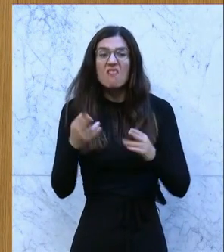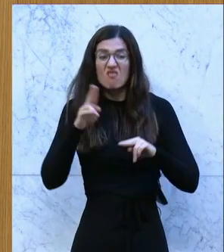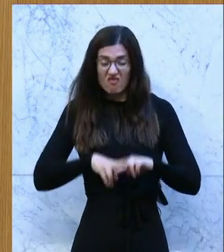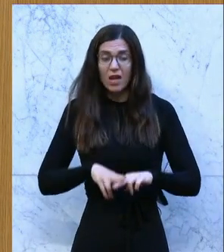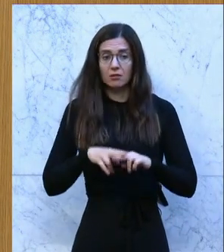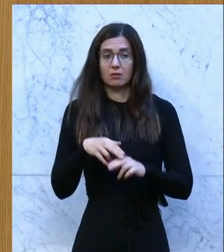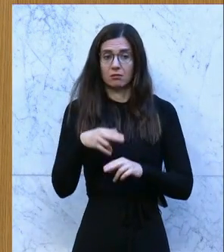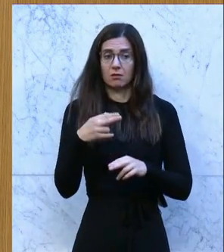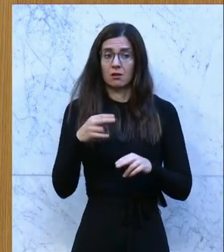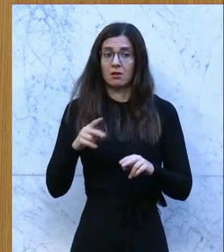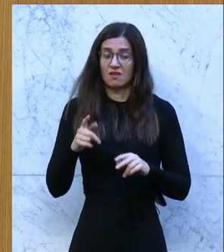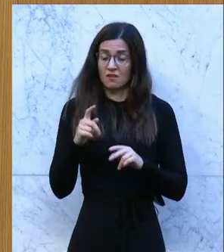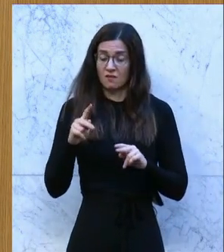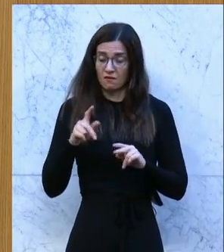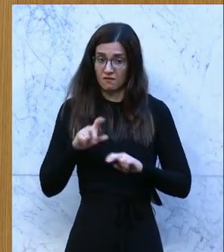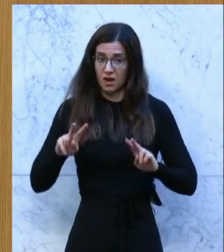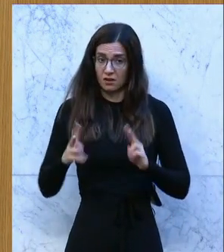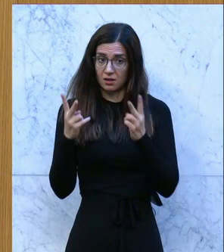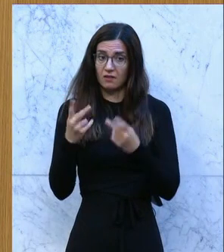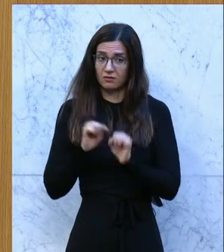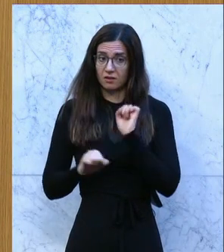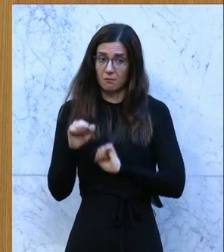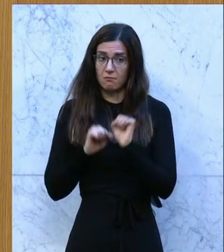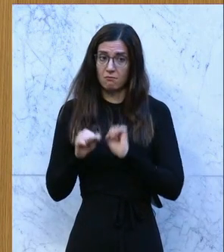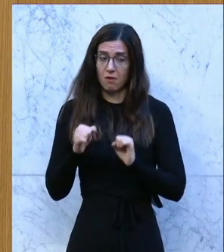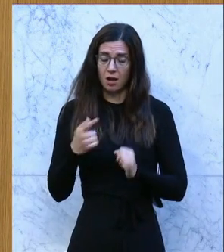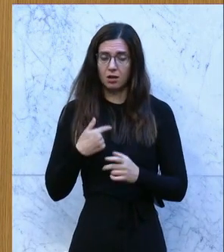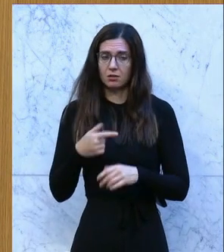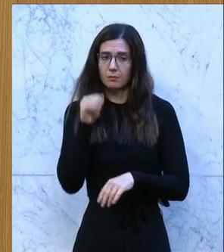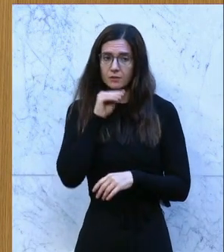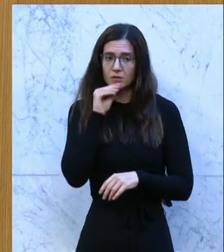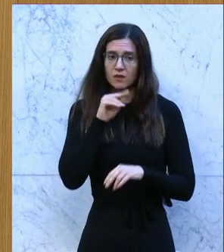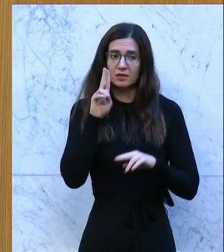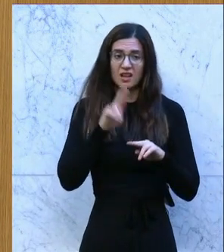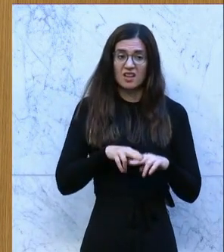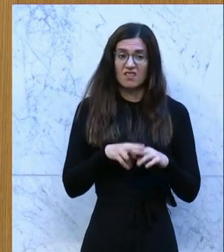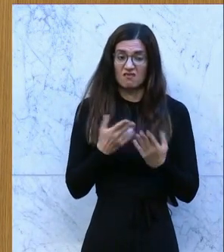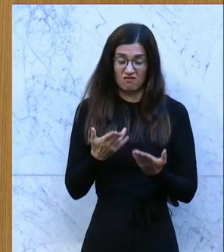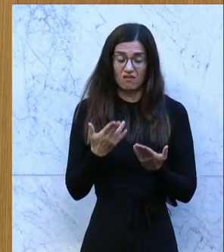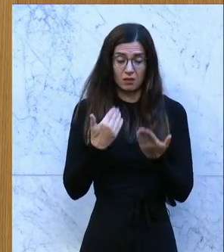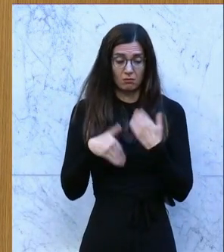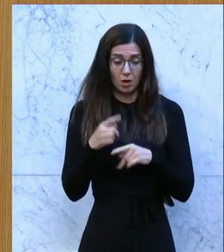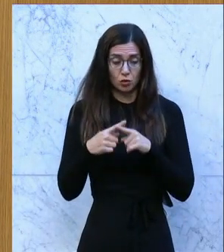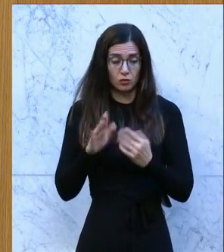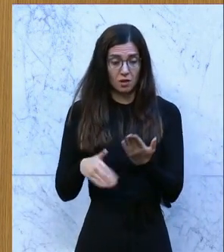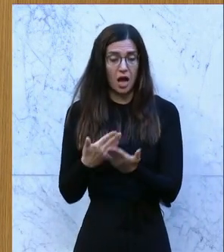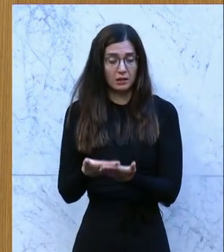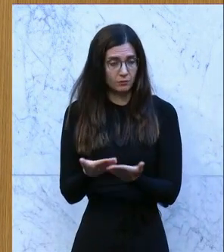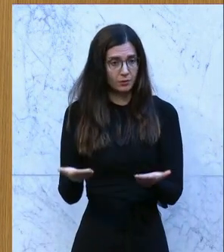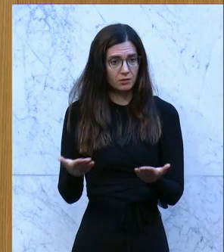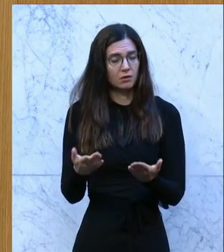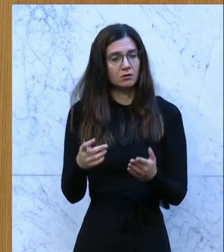sie über den Arbeits- und Fachkräftemangel klagen, auch Vollzeit stellen oder höhere Stundenausmaße anbieten. Da, glaube ich, gibt es keine